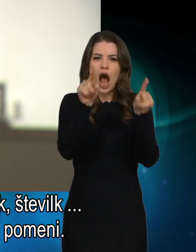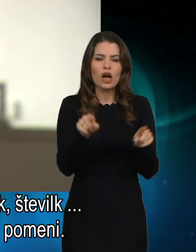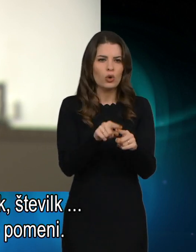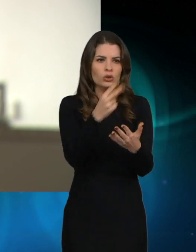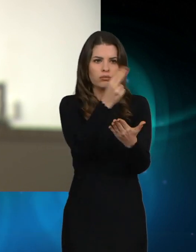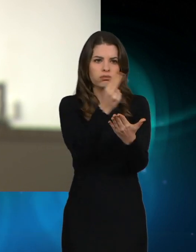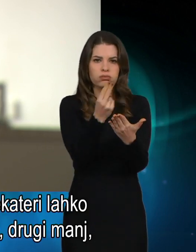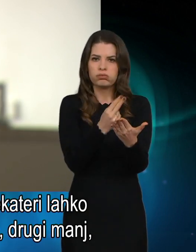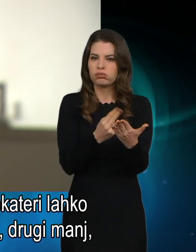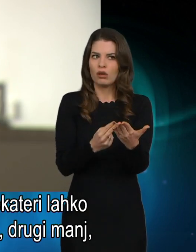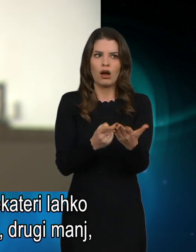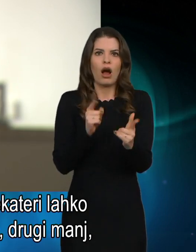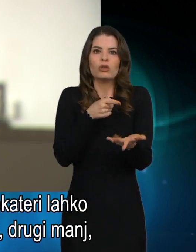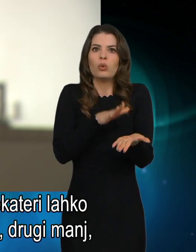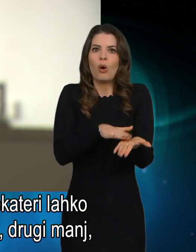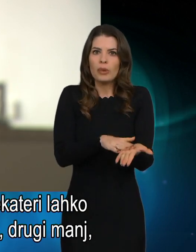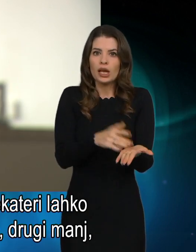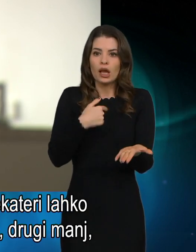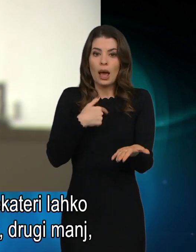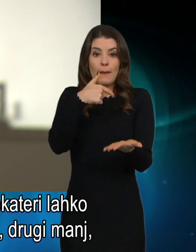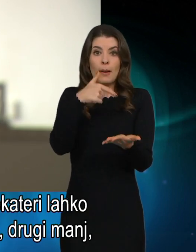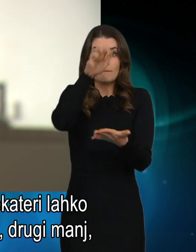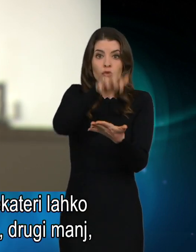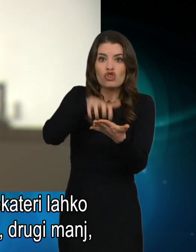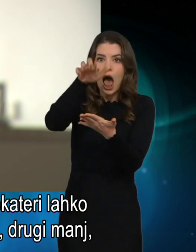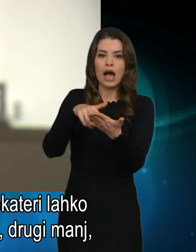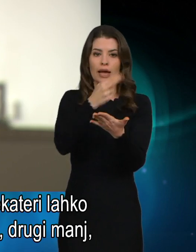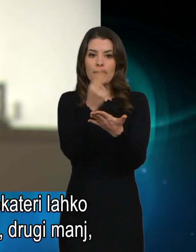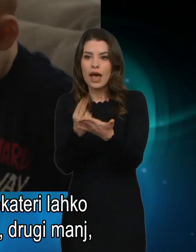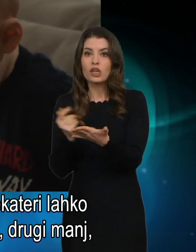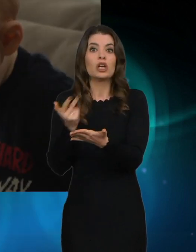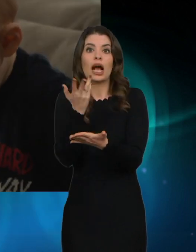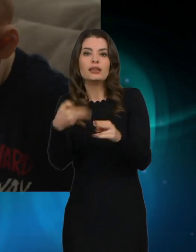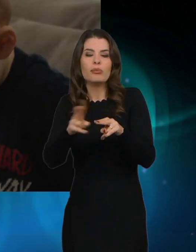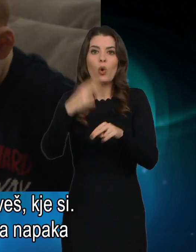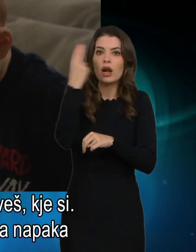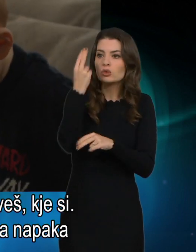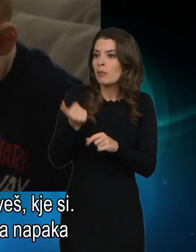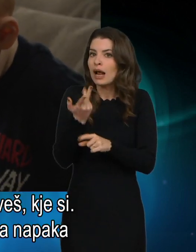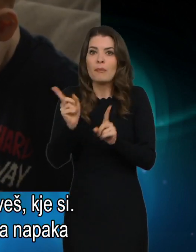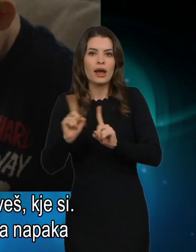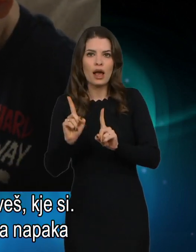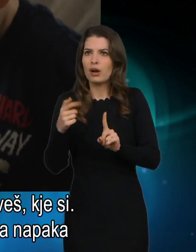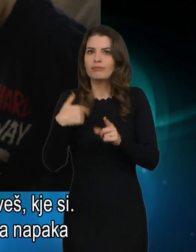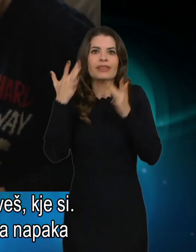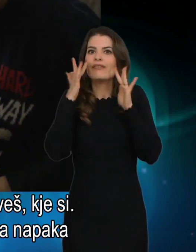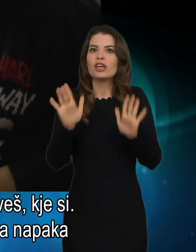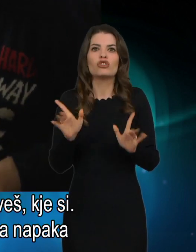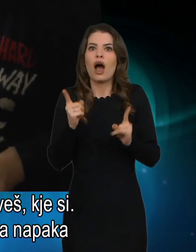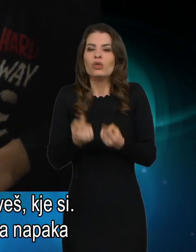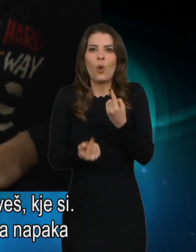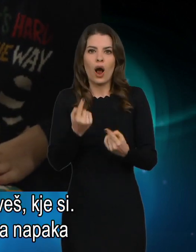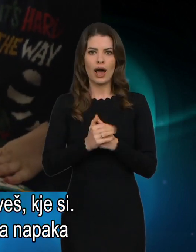pomeni. Greš gledati članke, nekateri lahko ti članke bolj razumejo, drugi ima, ampak še vedno ne veš, kje si. Njemu je